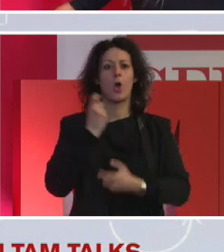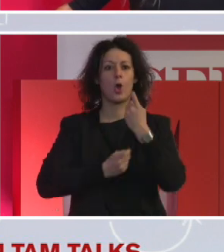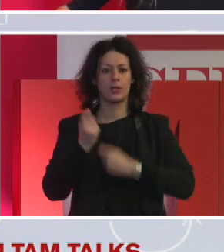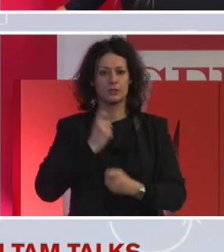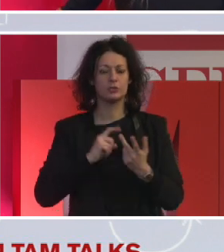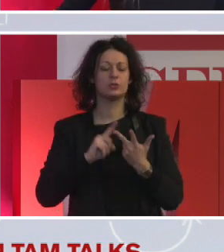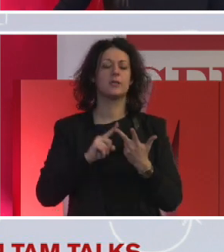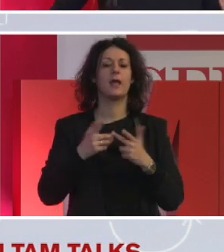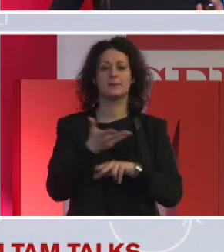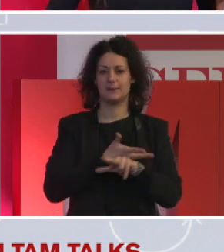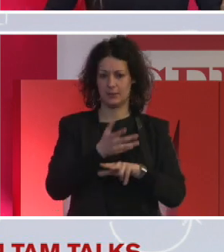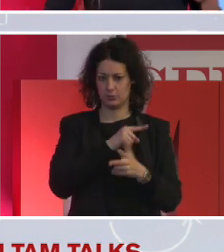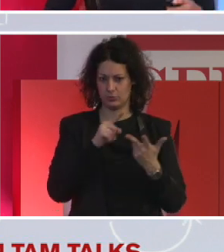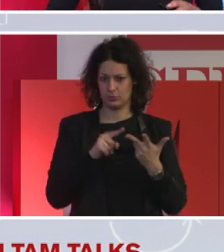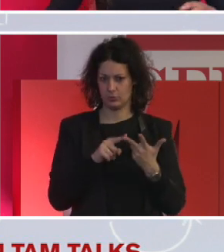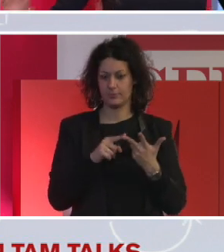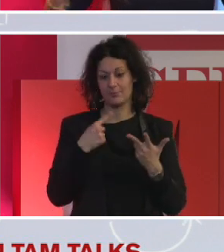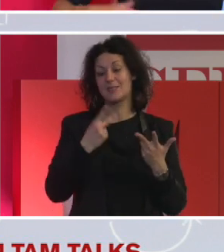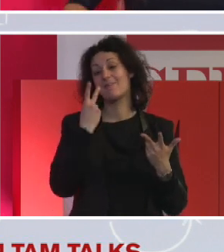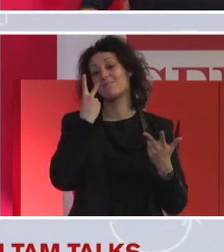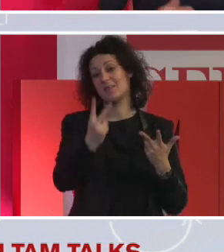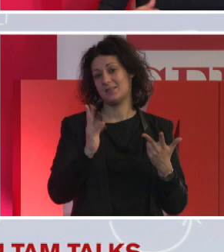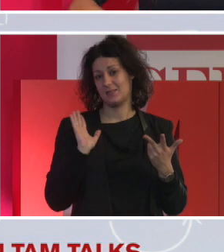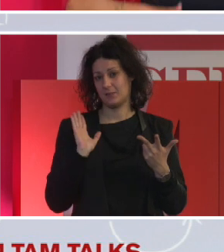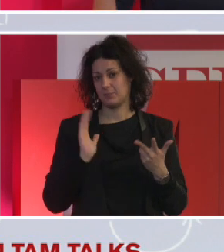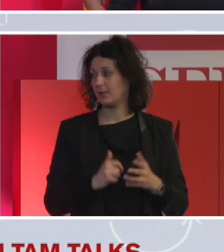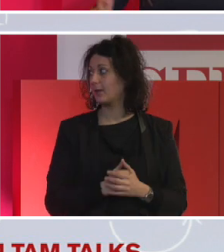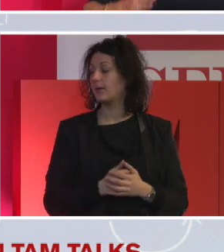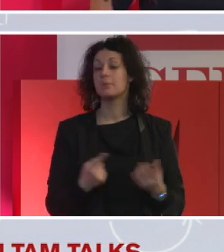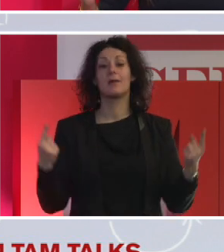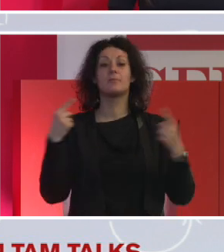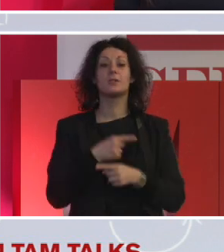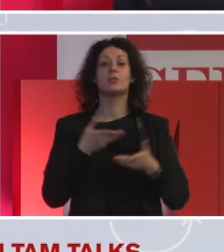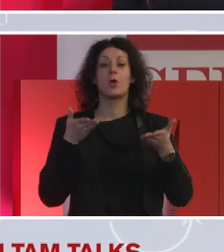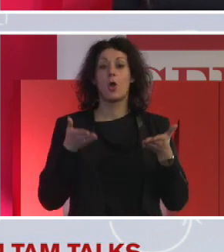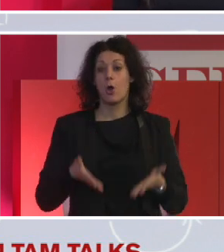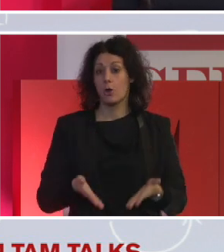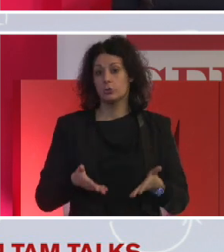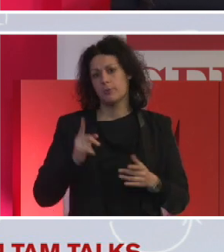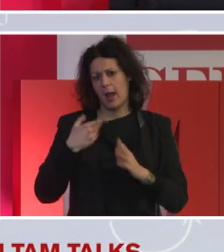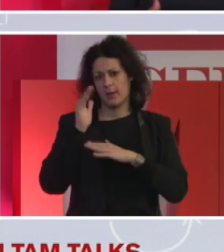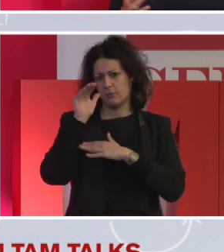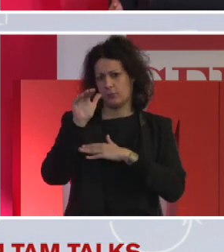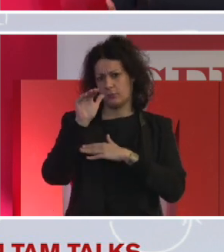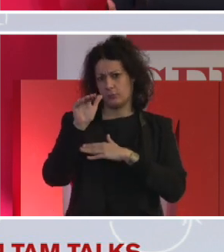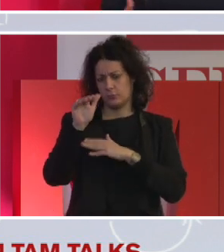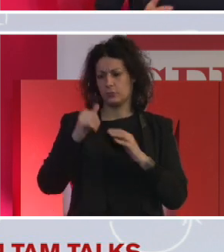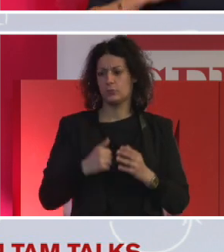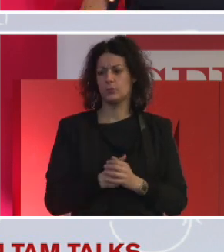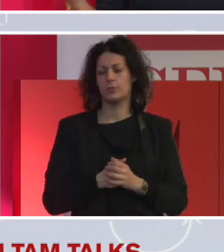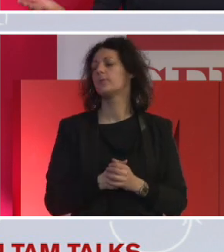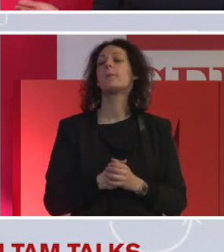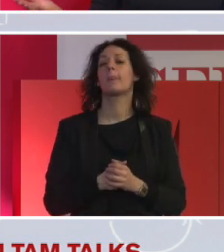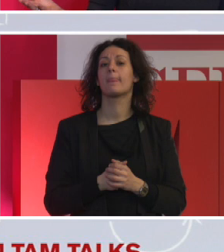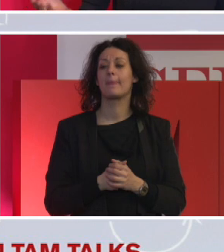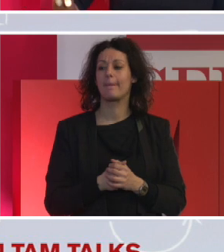E questi sono gli aspetti visibili. In realtà, oggi, più che mai, ma in futuro ancora di più, quello che importerà sempre di più, è un po'